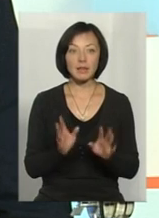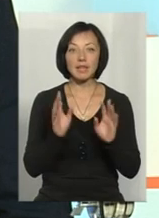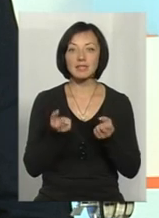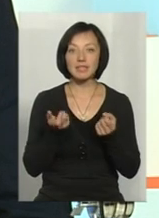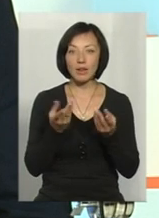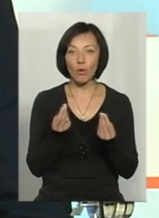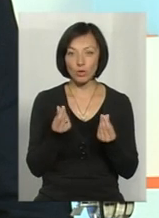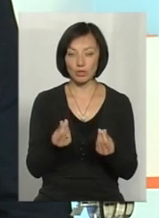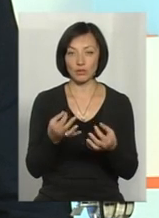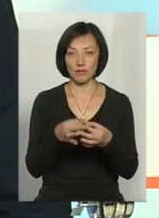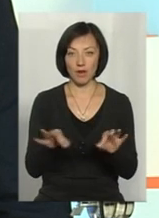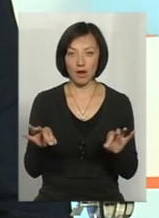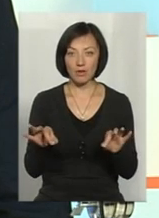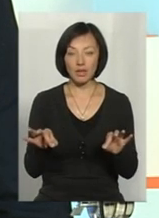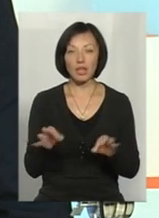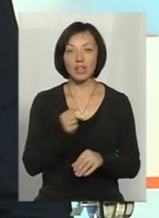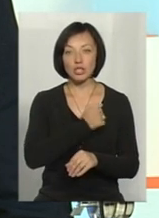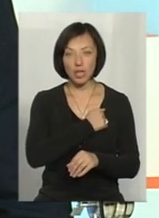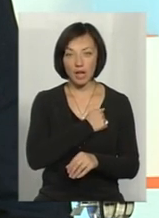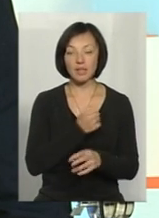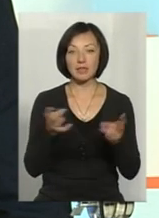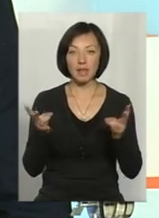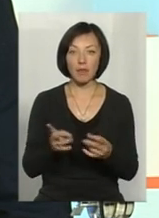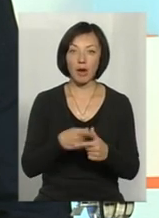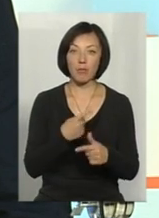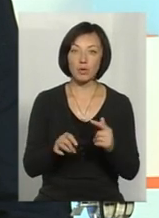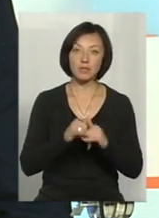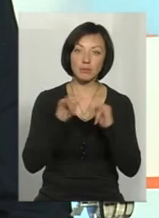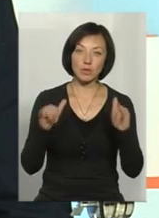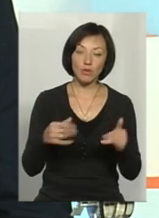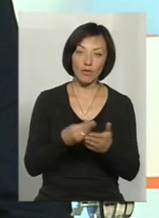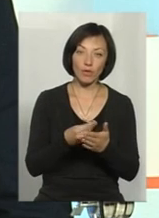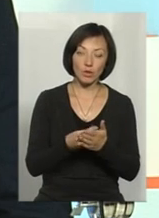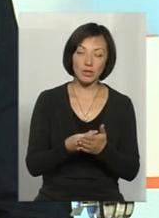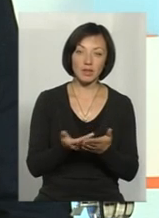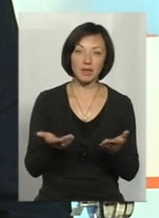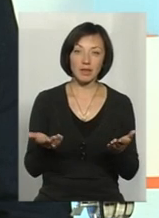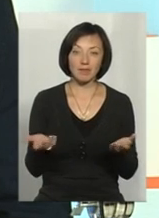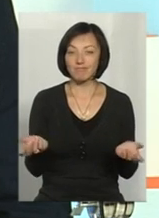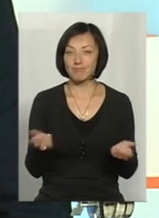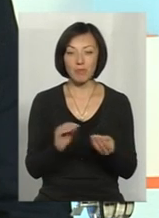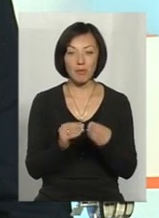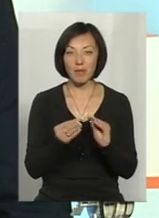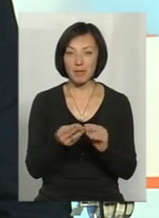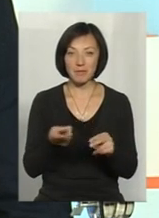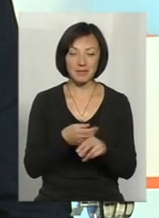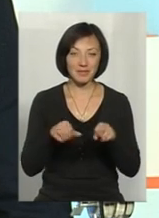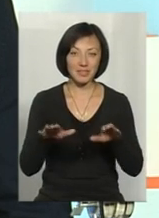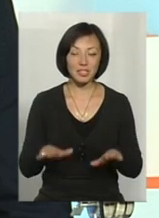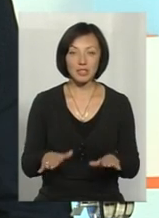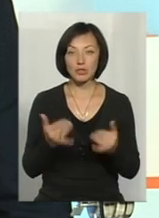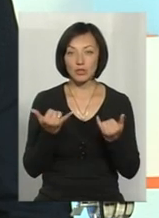дозволяють кошти. На жаль. І тому, напевно, треба або збільшувати фонд, ну це знов таки риторична пропозиція того, що